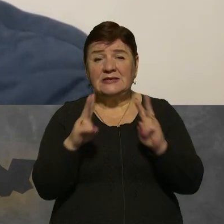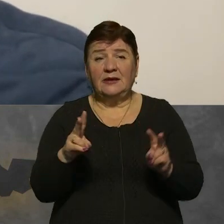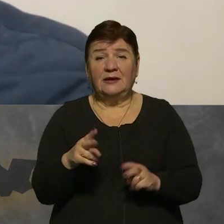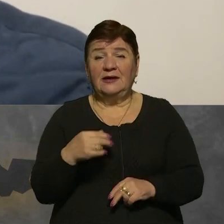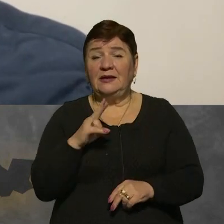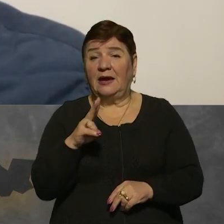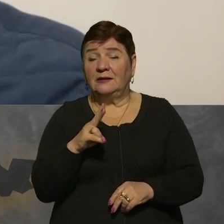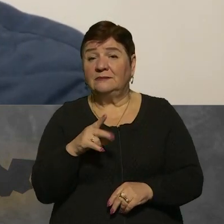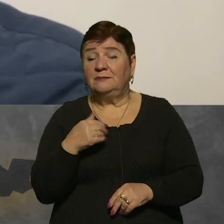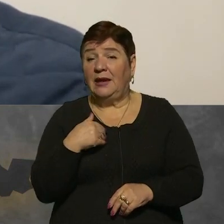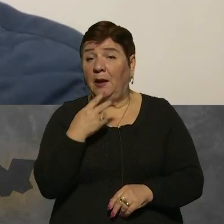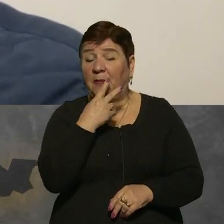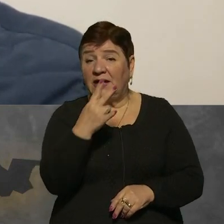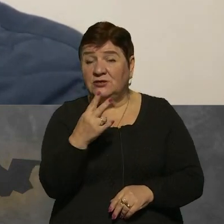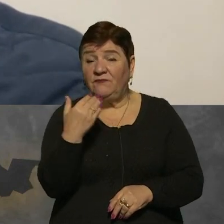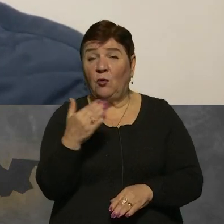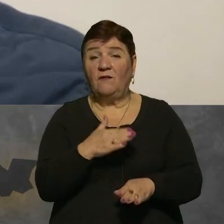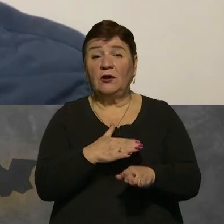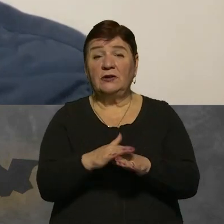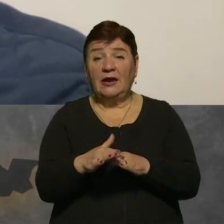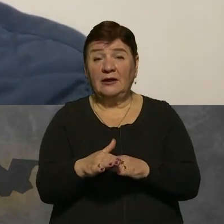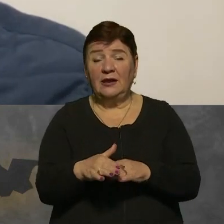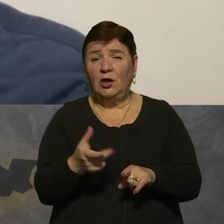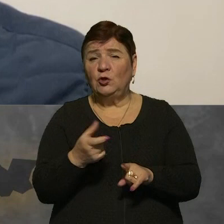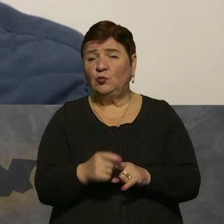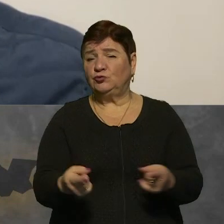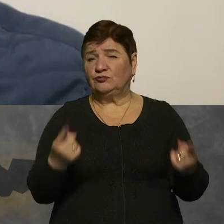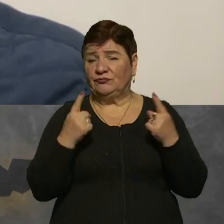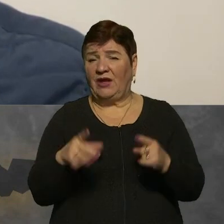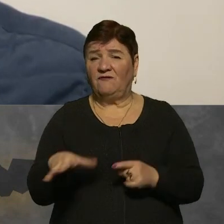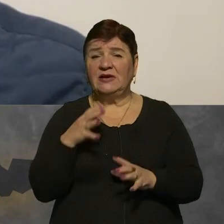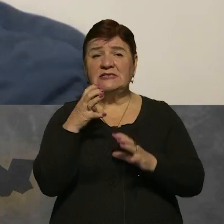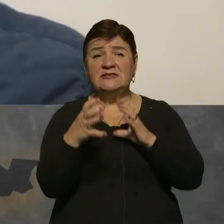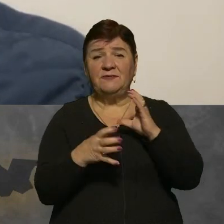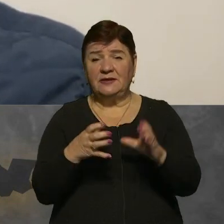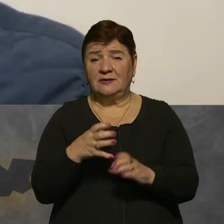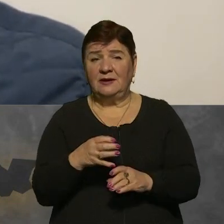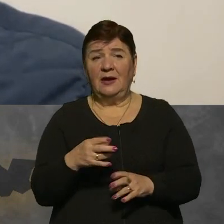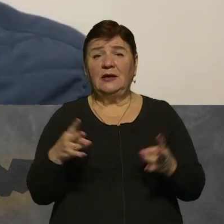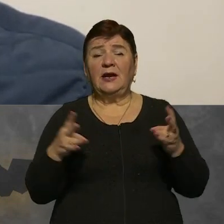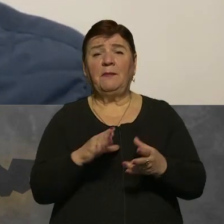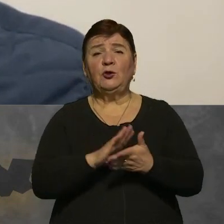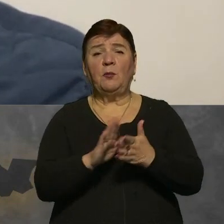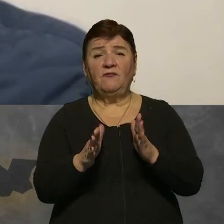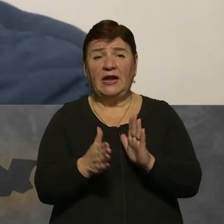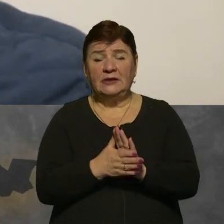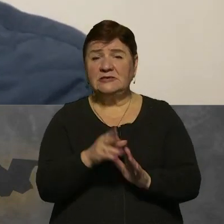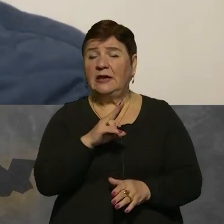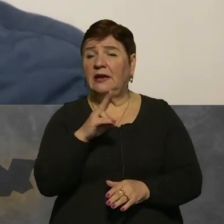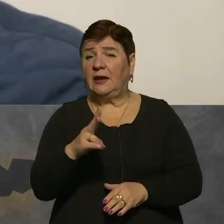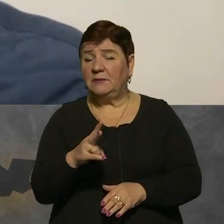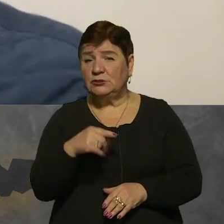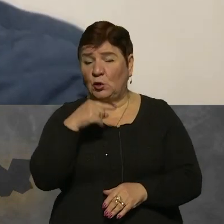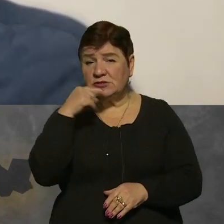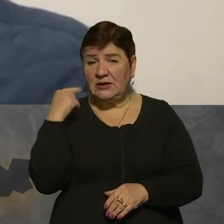але тим не менше ми бачили в його виконанні цей меседж дуже гучно на весь світ про те, що, ну, треба домовлятися якимось чином